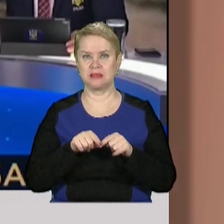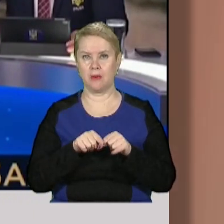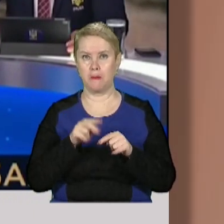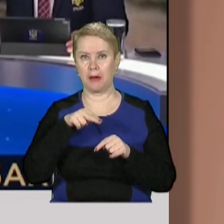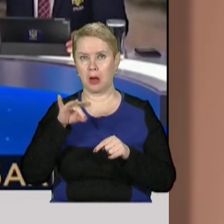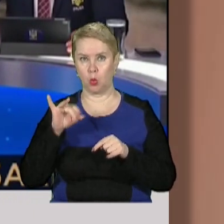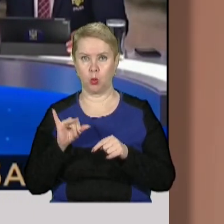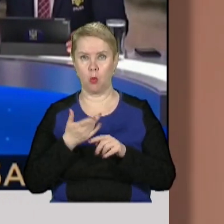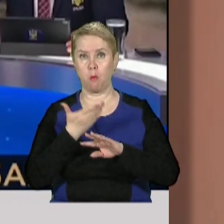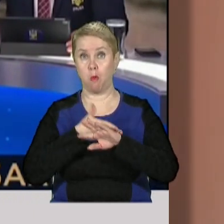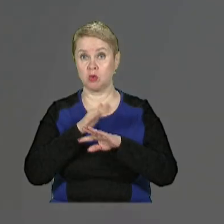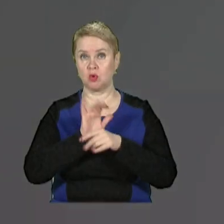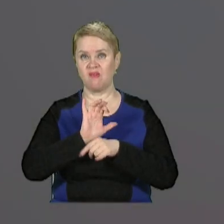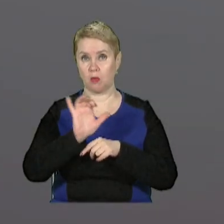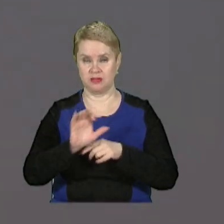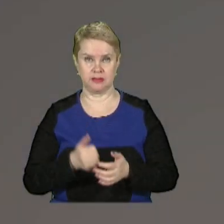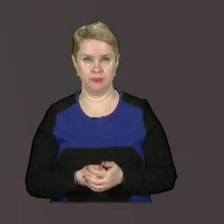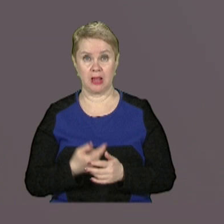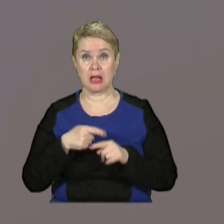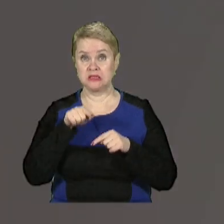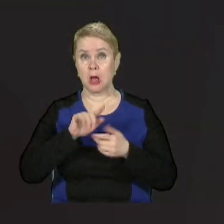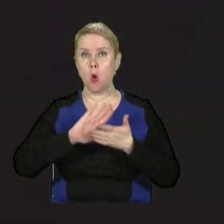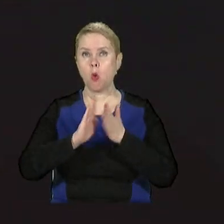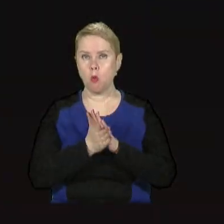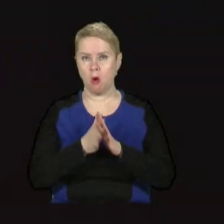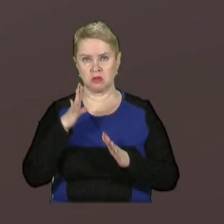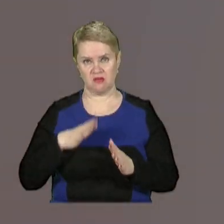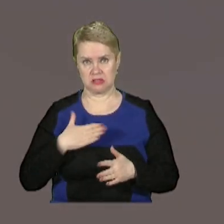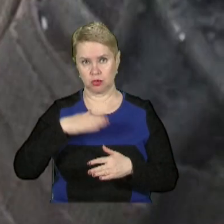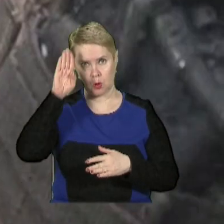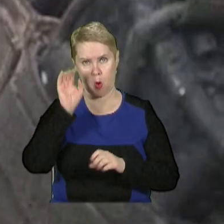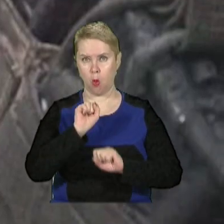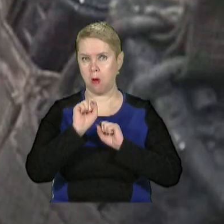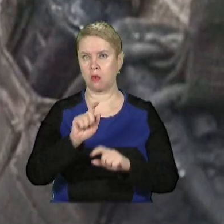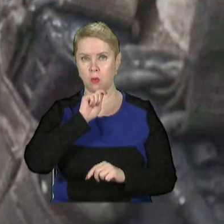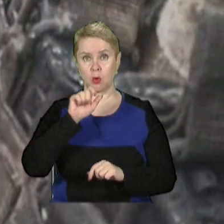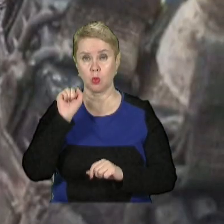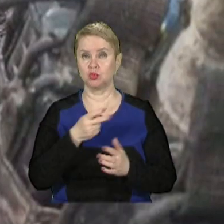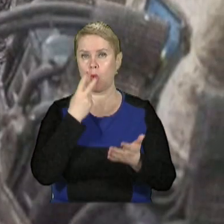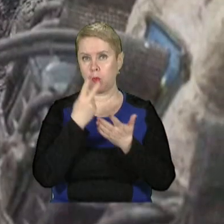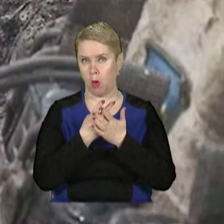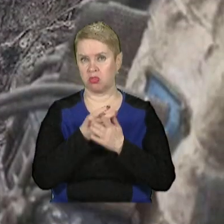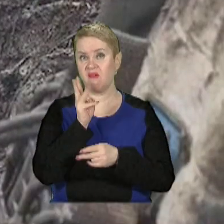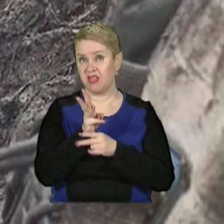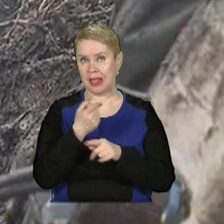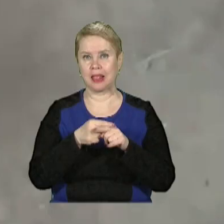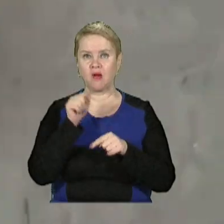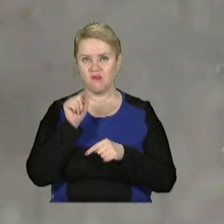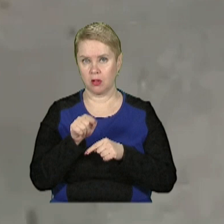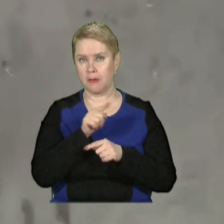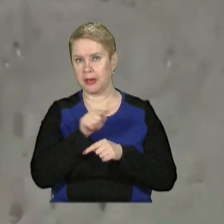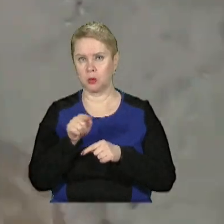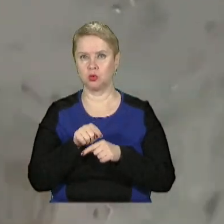«Перун» польського виробництва. Яких саме умовах доводиться нашим хлопцям боронити країну, можна побачити на відео, яке вони